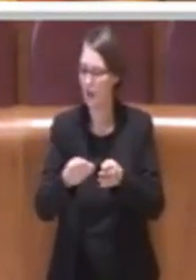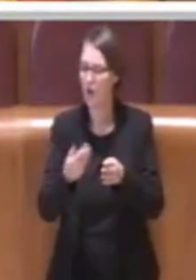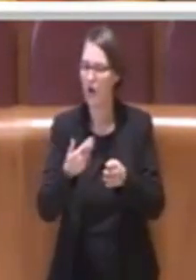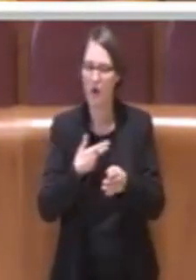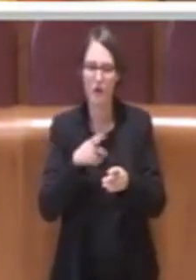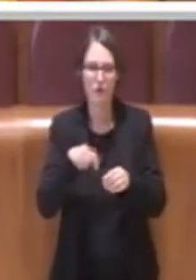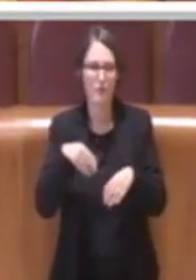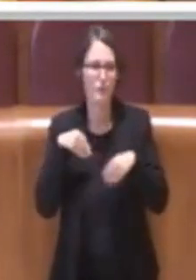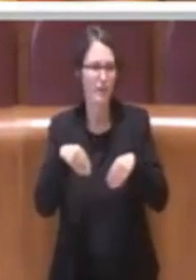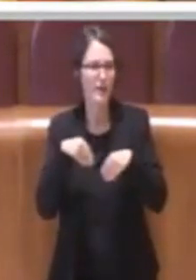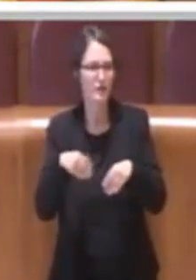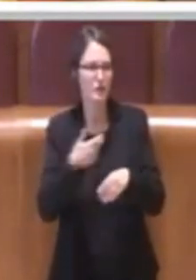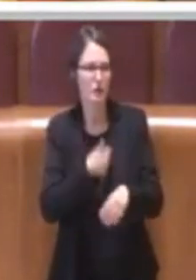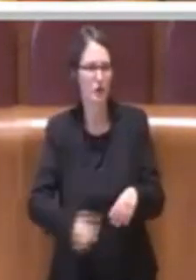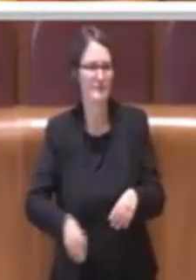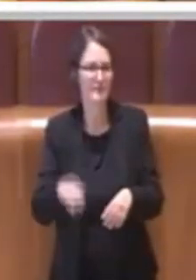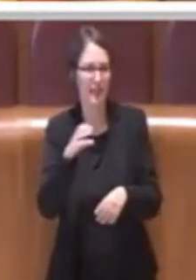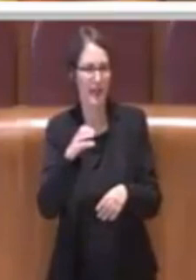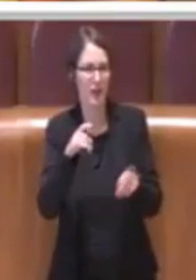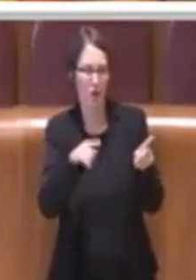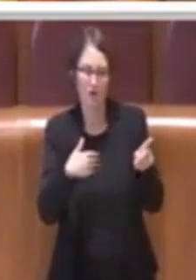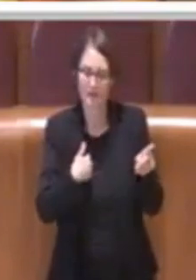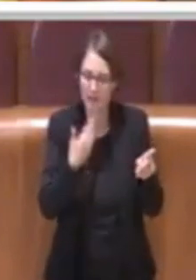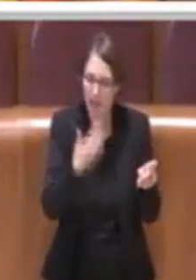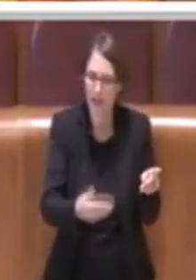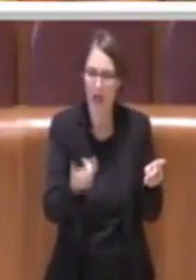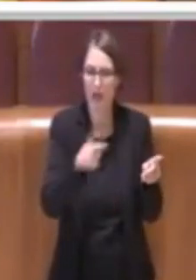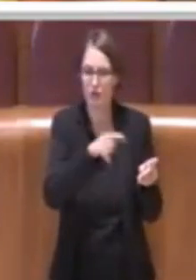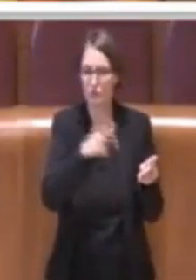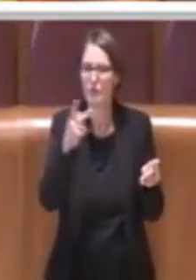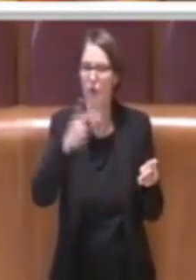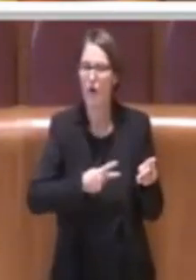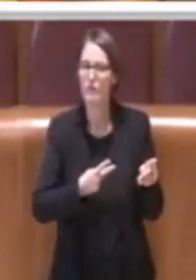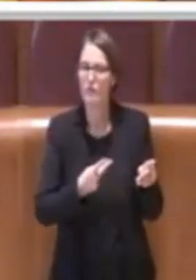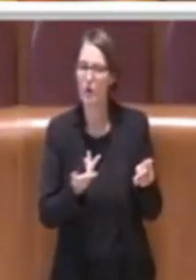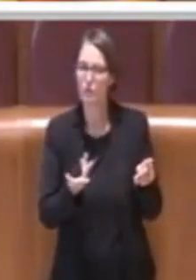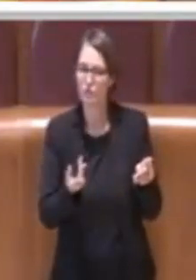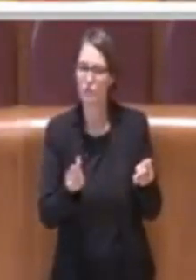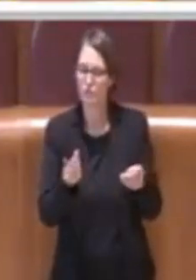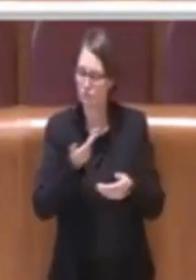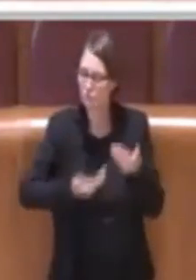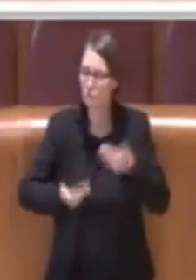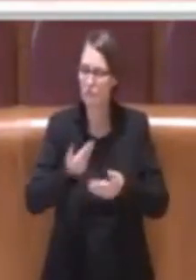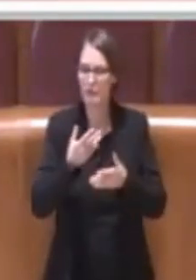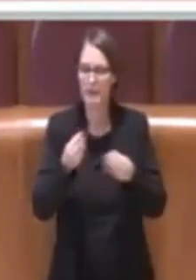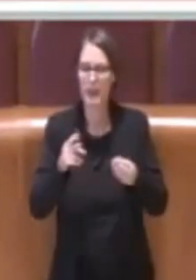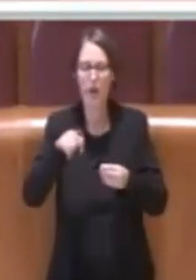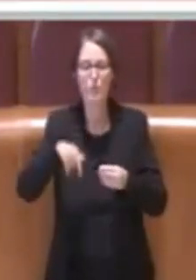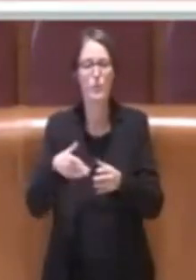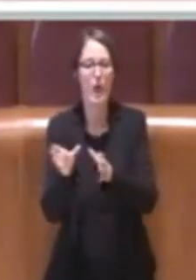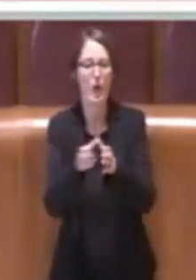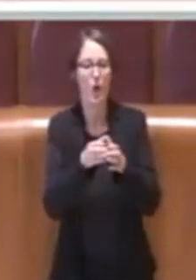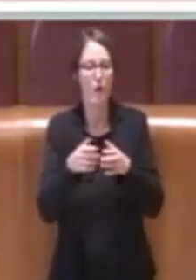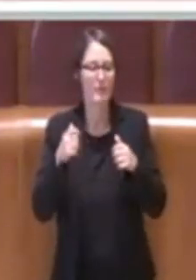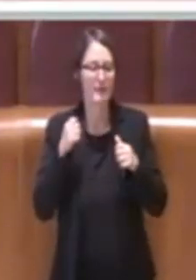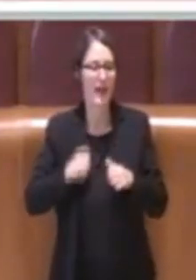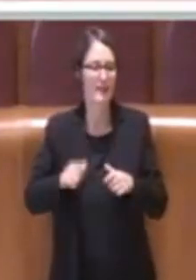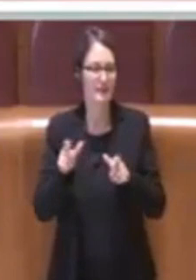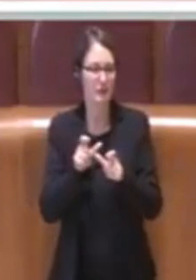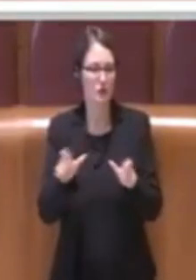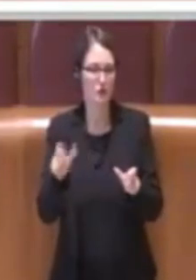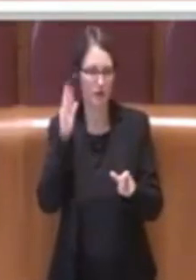Corsetti, che ringrazio perché, voglio dire, comunque ha contribuito insieme ai Comitati di Cittadini alla stesura